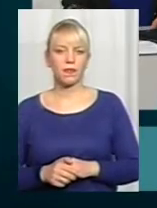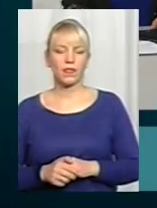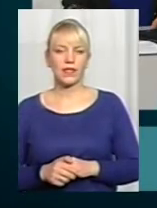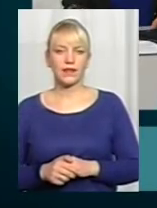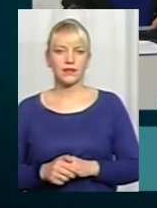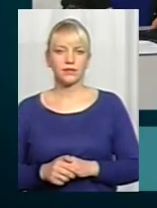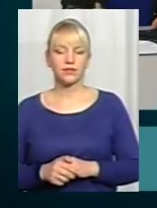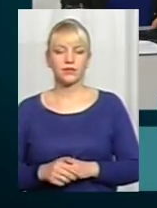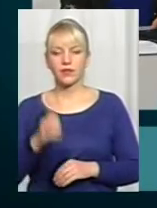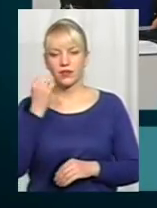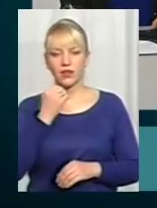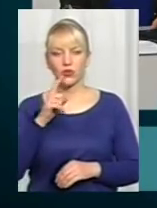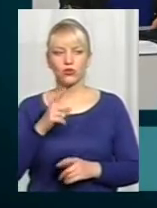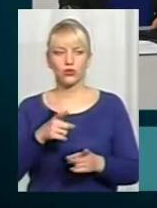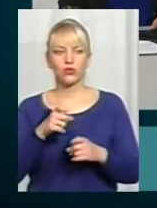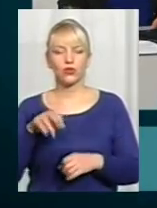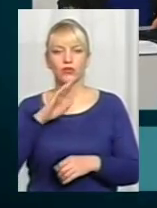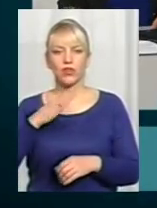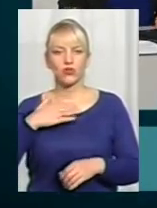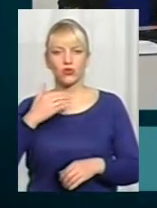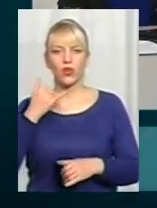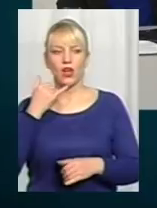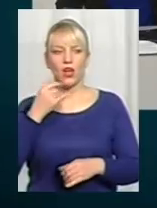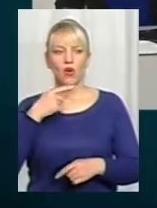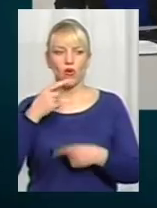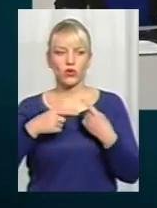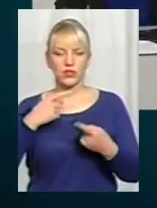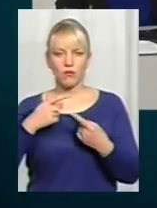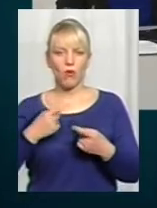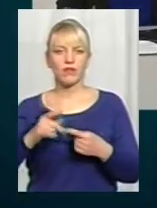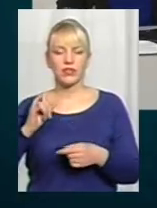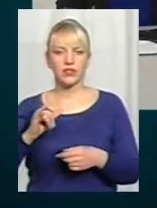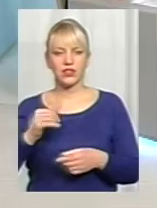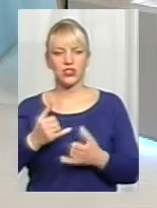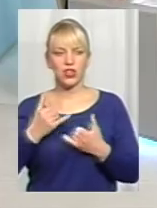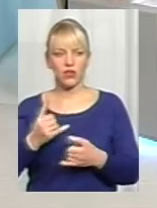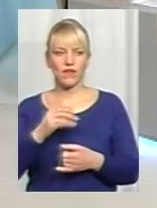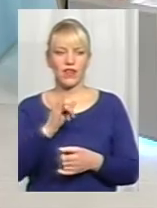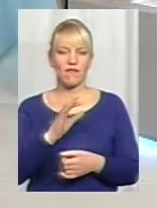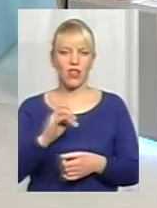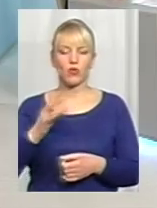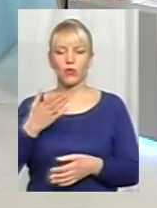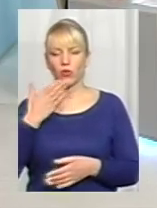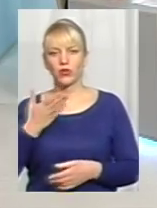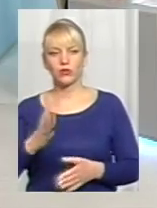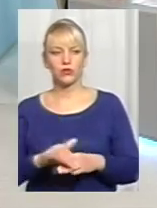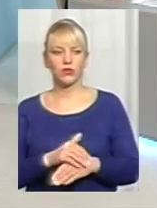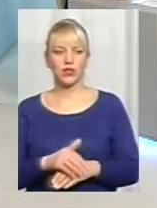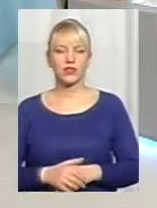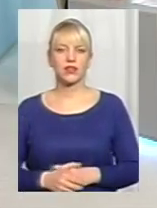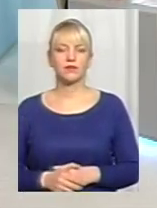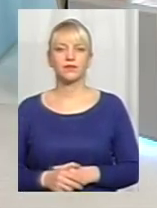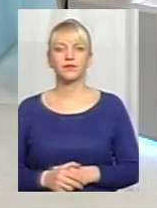дуже, пане Андрій, за те, що сьогодні долучилися до нашої розмови. Шановні пане Івано, Олександр, прокоментуйте, будь ласка, ситуацію.